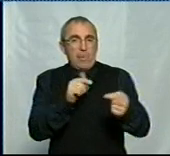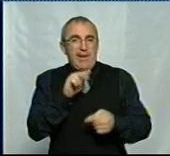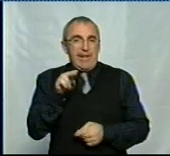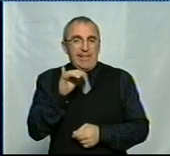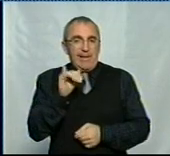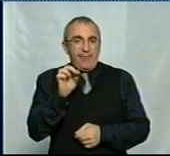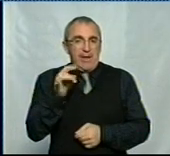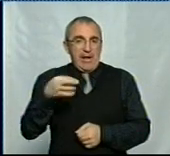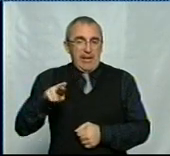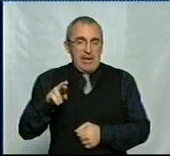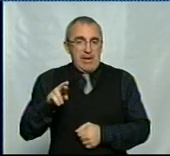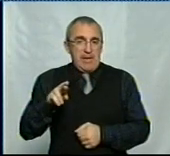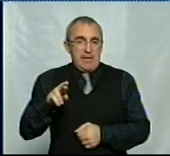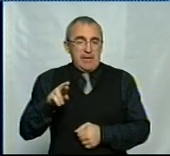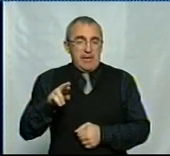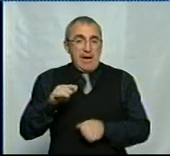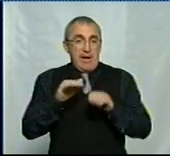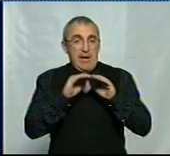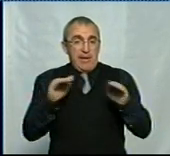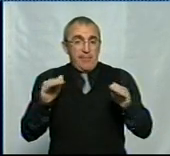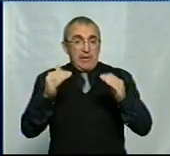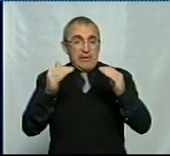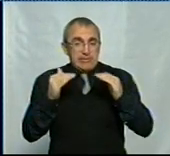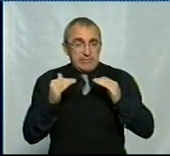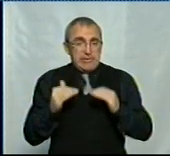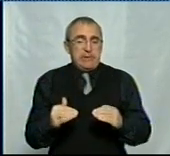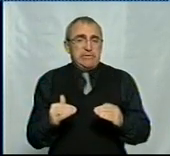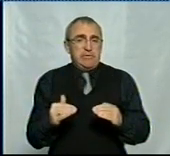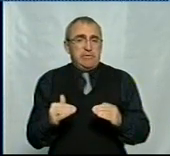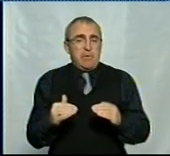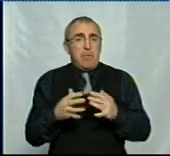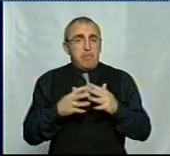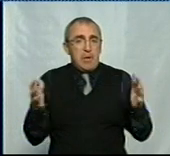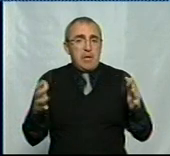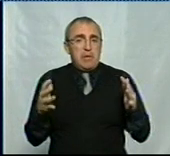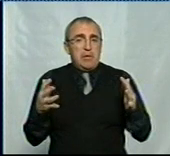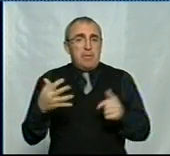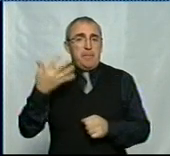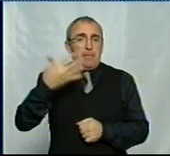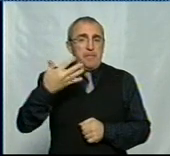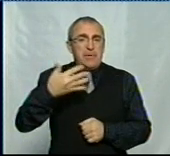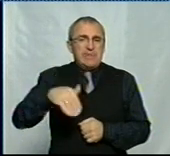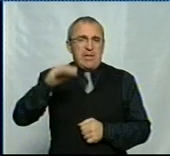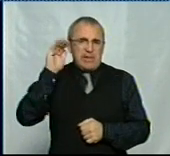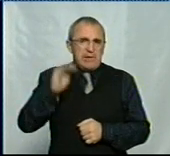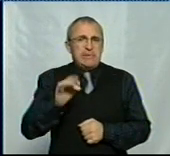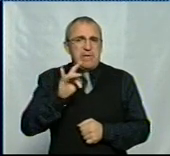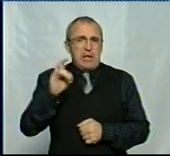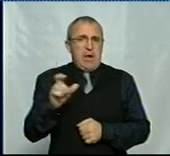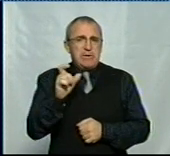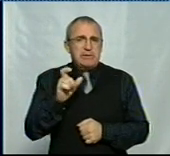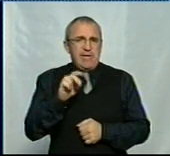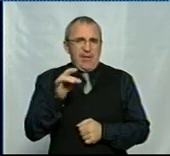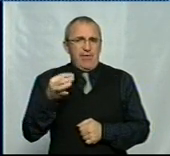то рівень знизився в більшиність в 50 тисяч разів дифтерії.